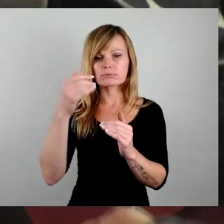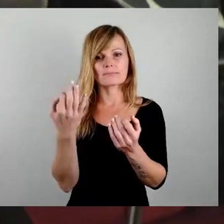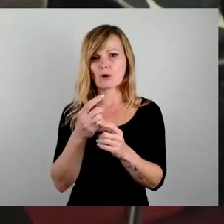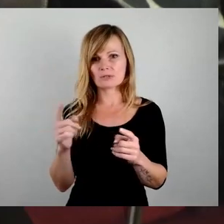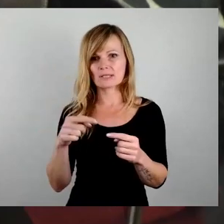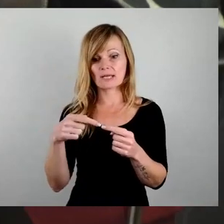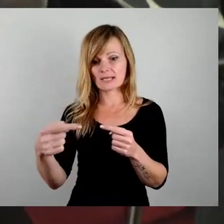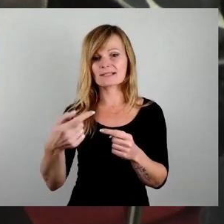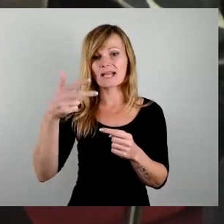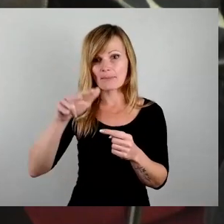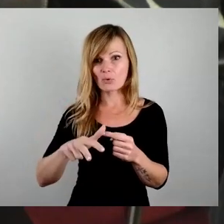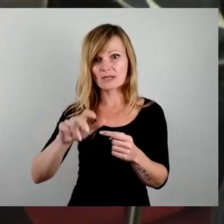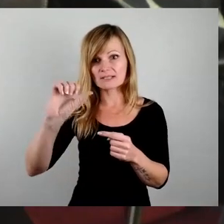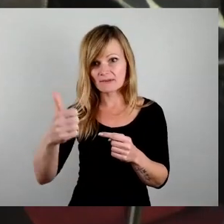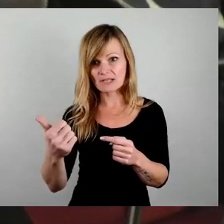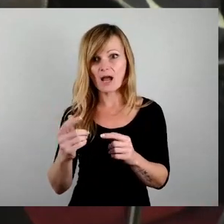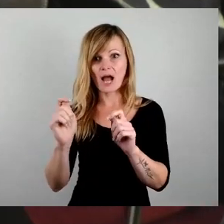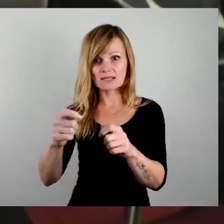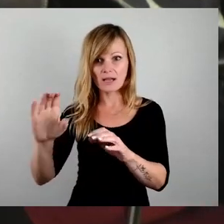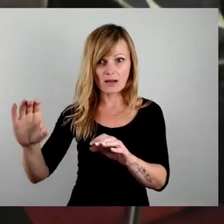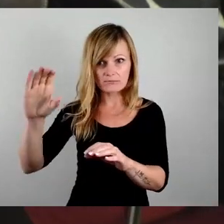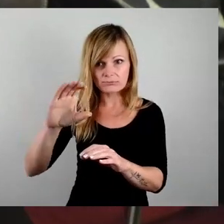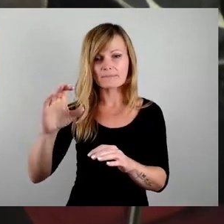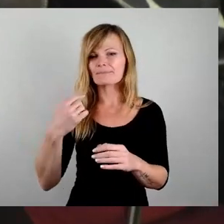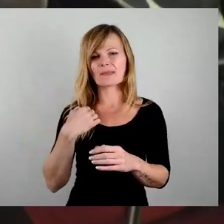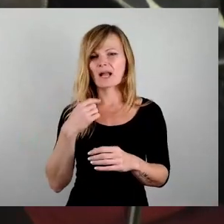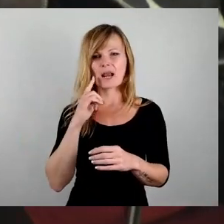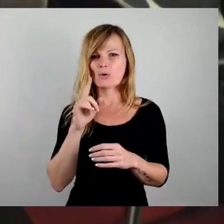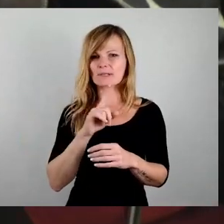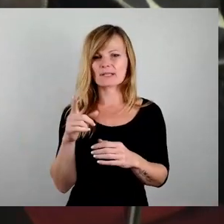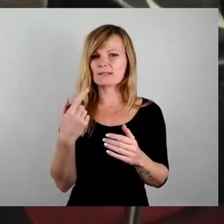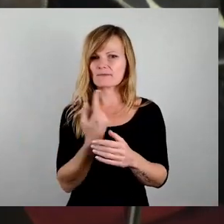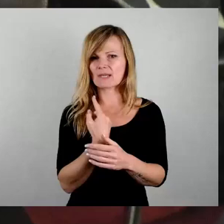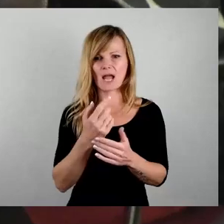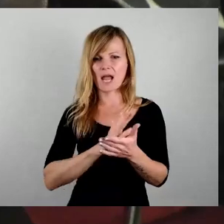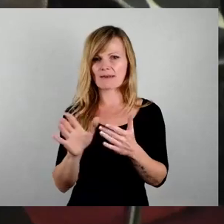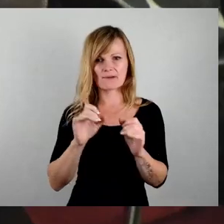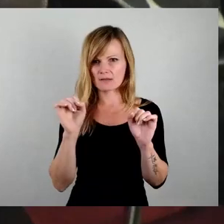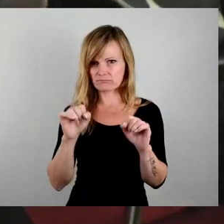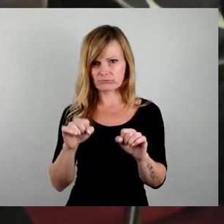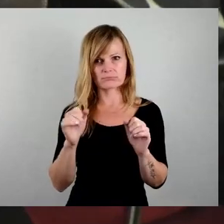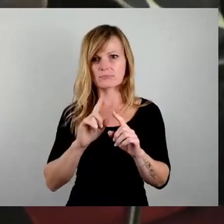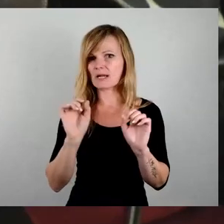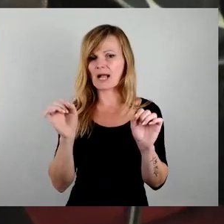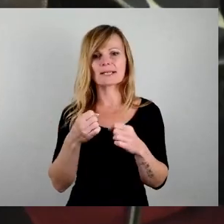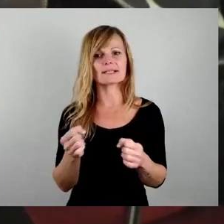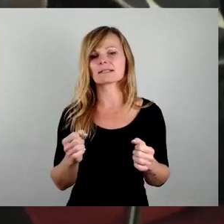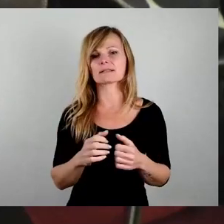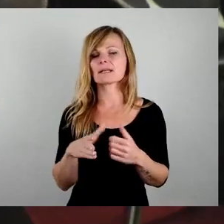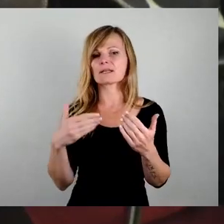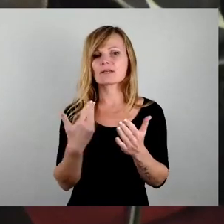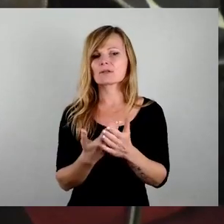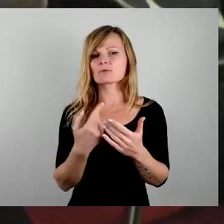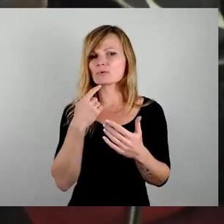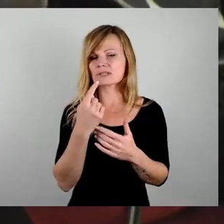das hier gesagt wurde, nächster Antrag kommen würde, glaube ich, könnten wir dem nicht einfach zustimmen, ja, weil er so unterstellt wird. Aber ich finde